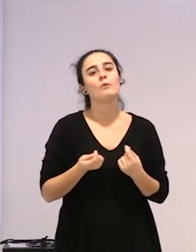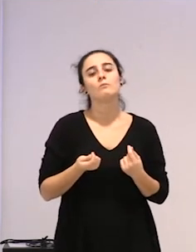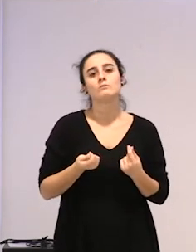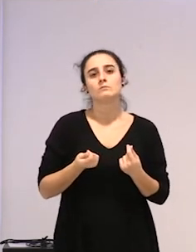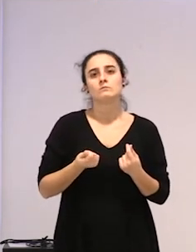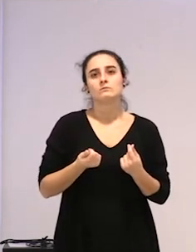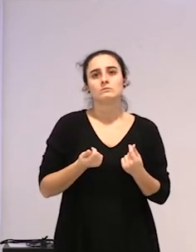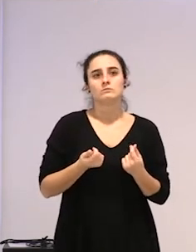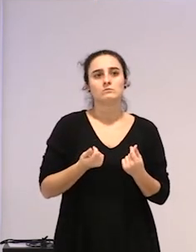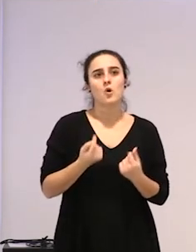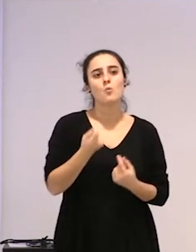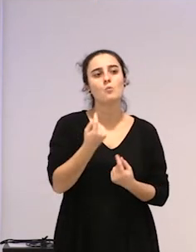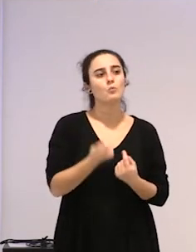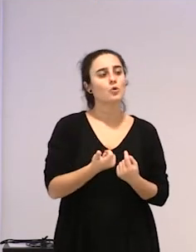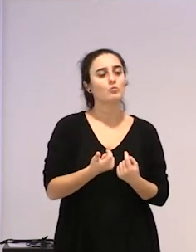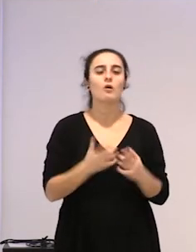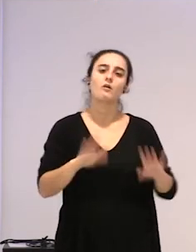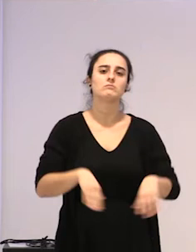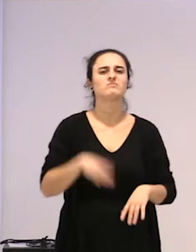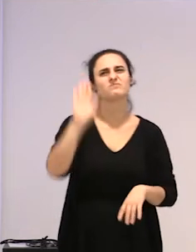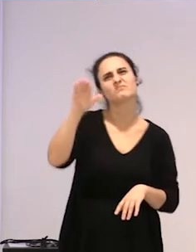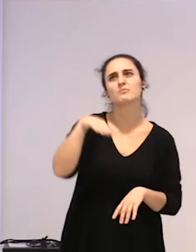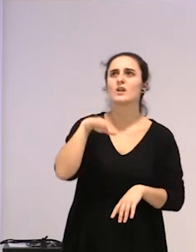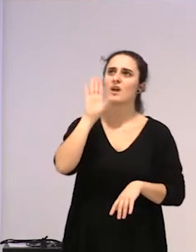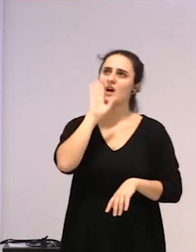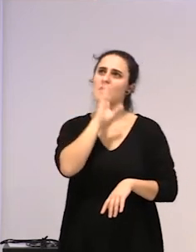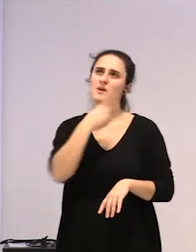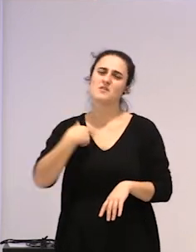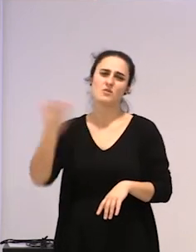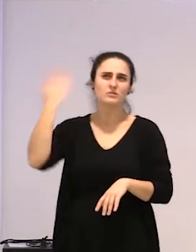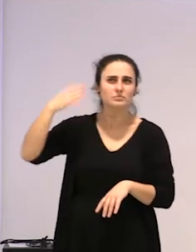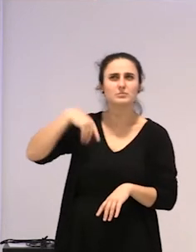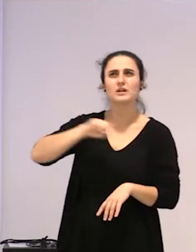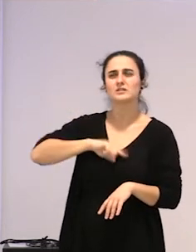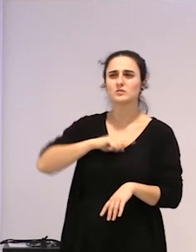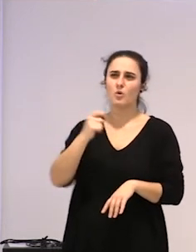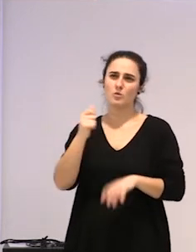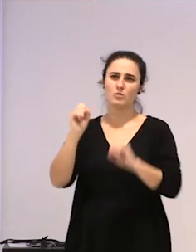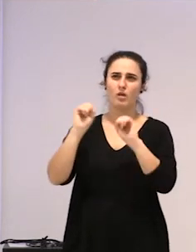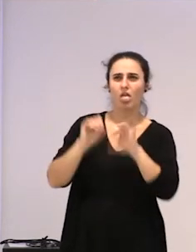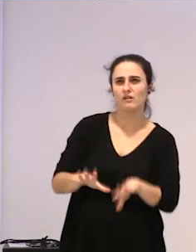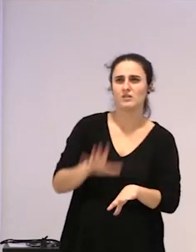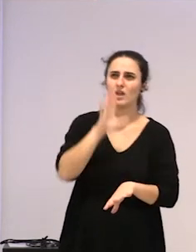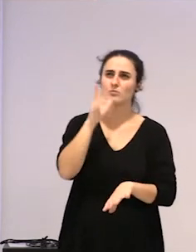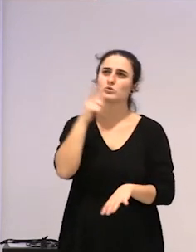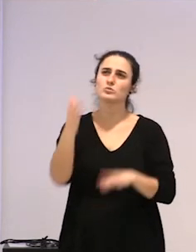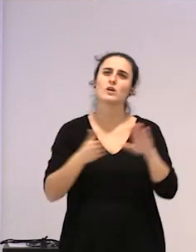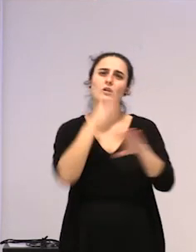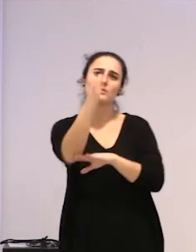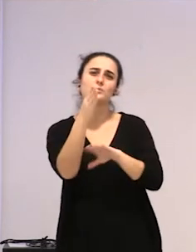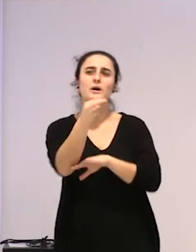ba, herri eta, ez, edo, joan, bani, abandonatuta sentitzen nintzen, zu juten zinenean, arratsaldetan